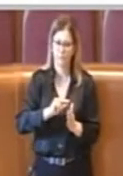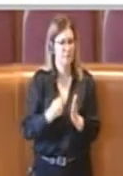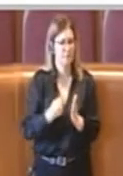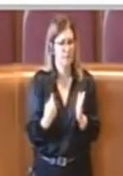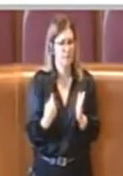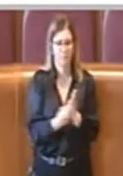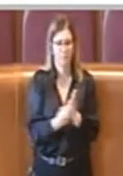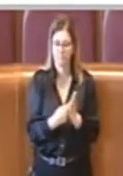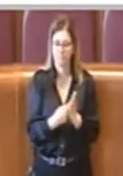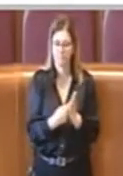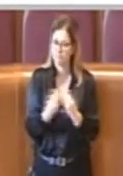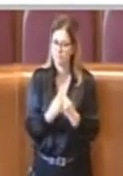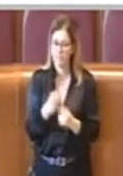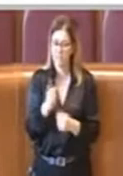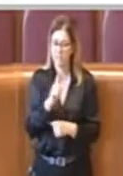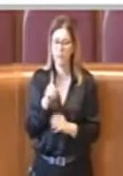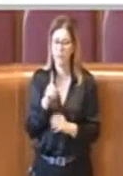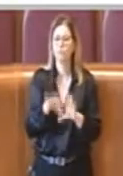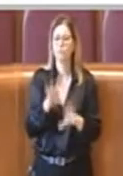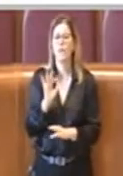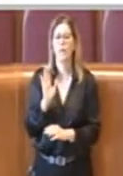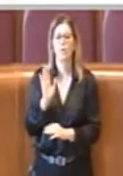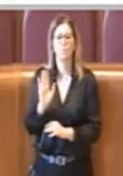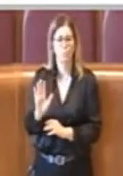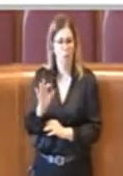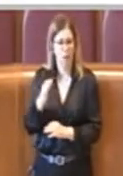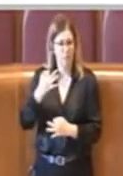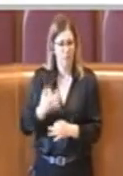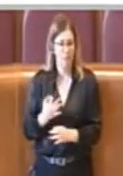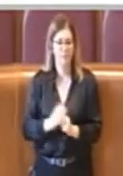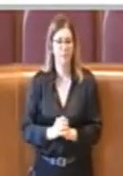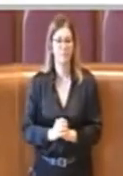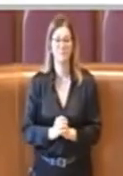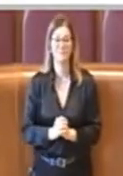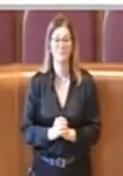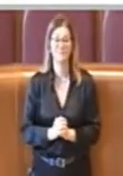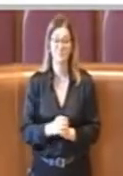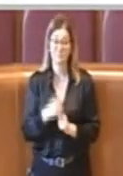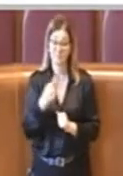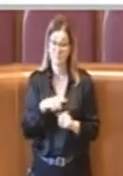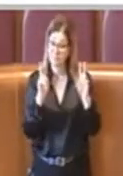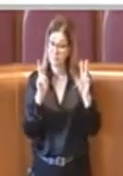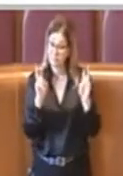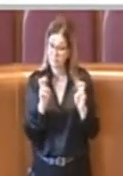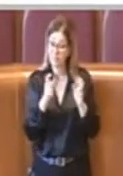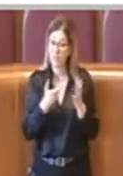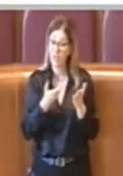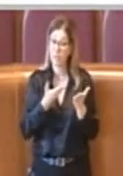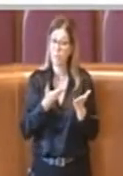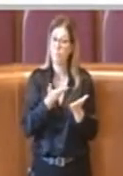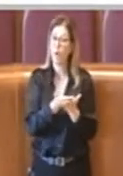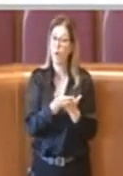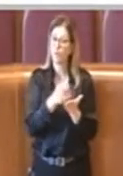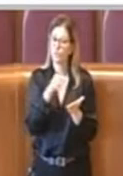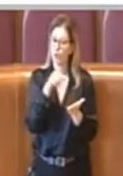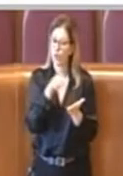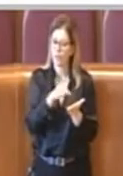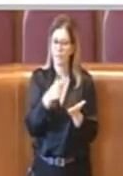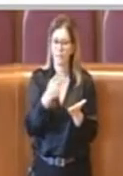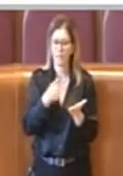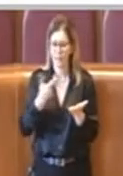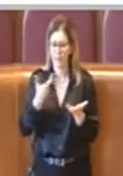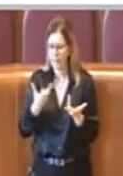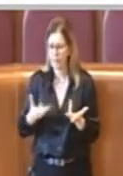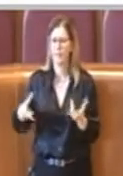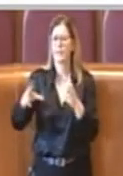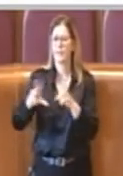sua scelta precisa. Per quello che riguarda il tema che la mozione va a toccare non ripeterò quanto